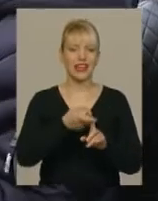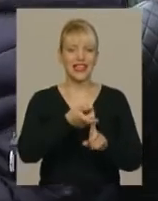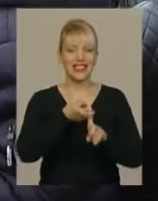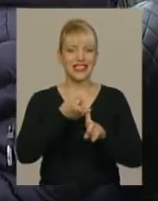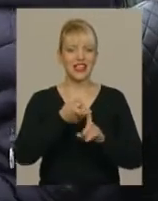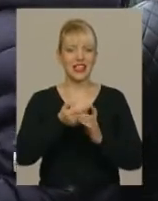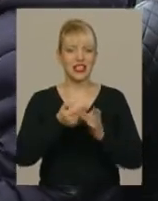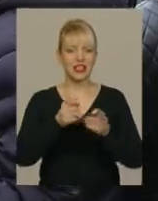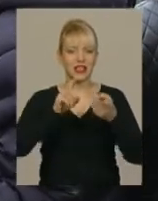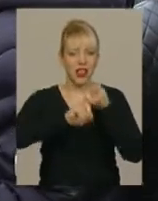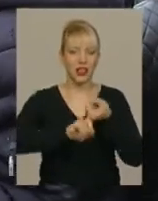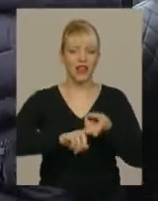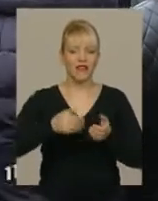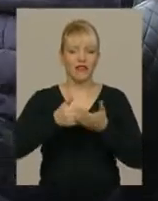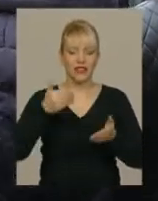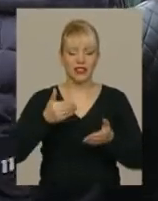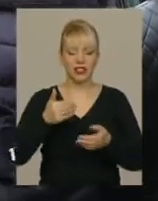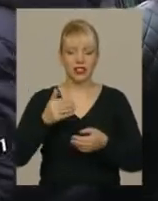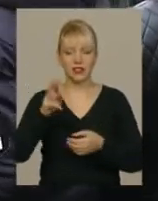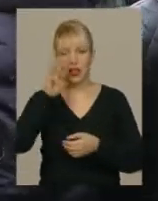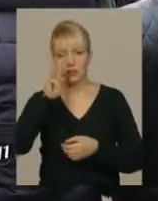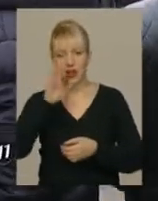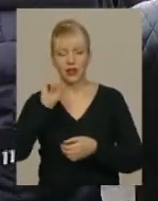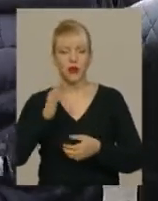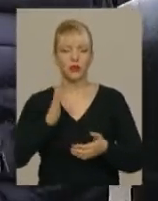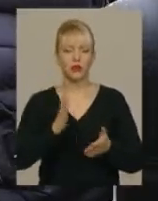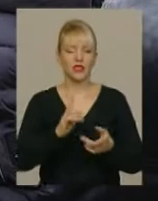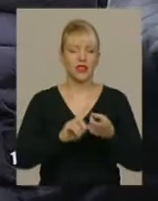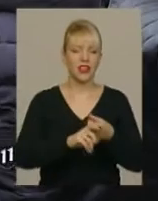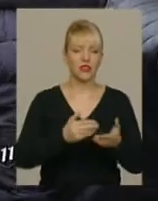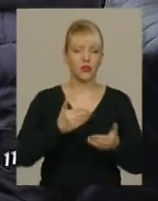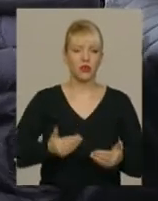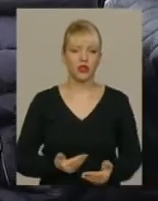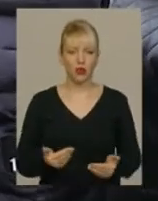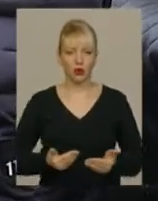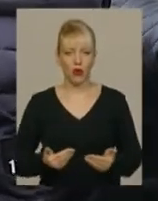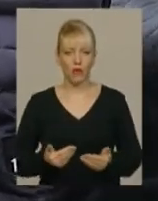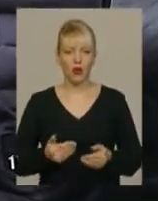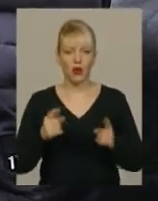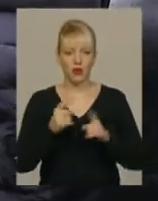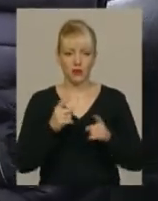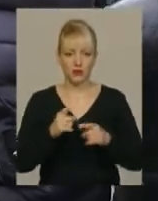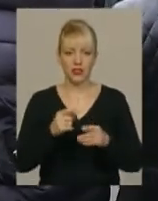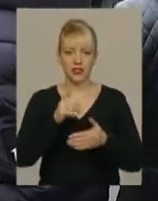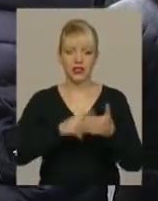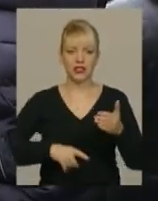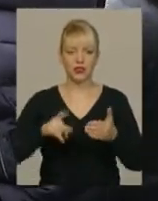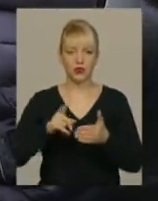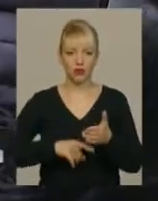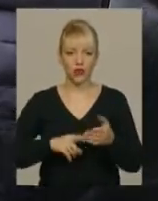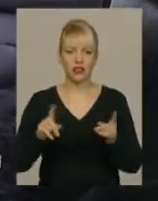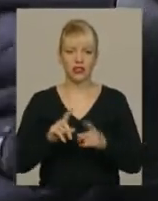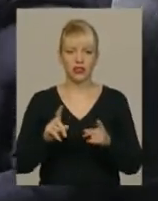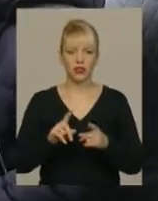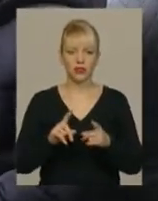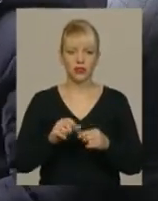від прожиткового мінімуму. Друге – скасувати доповнення до 7,4. По основному, що я говорив, щоб з першого-першого